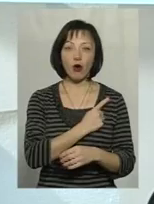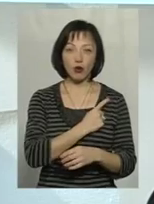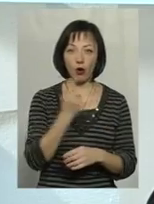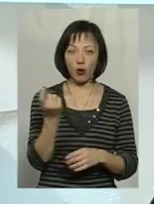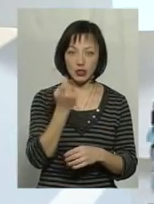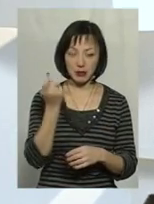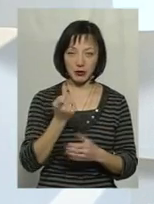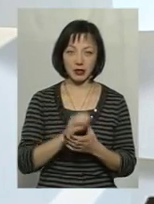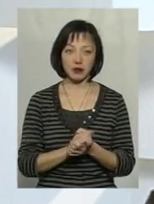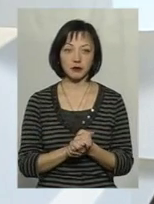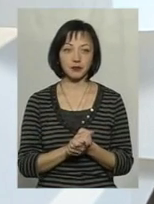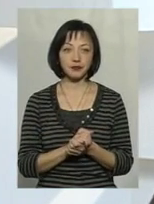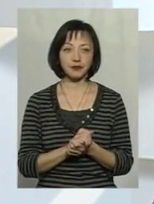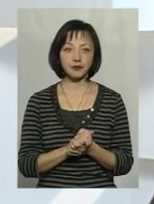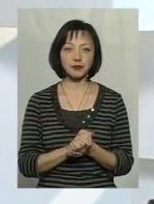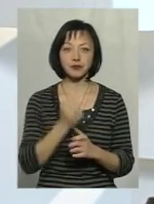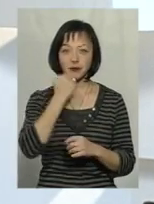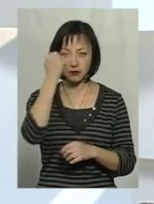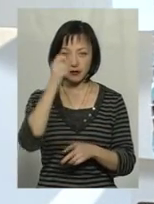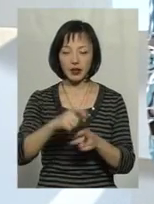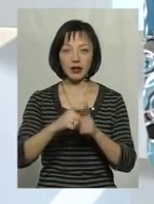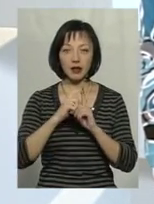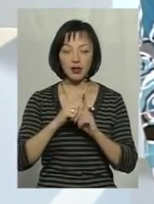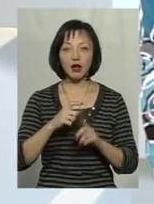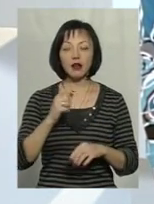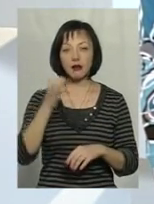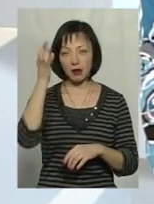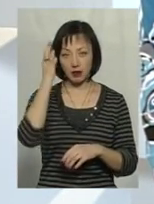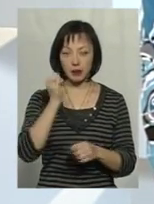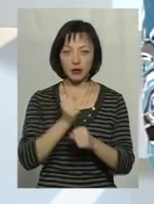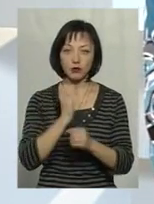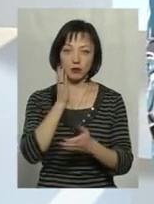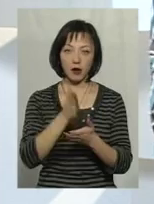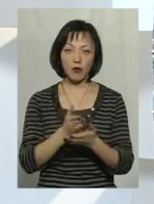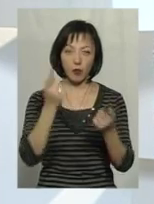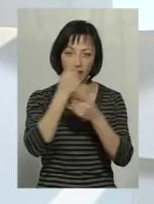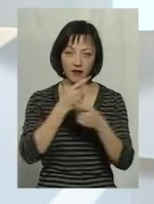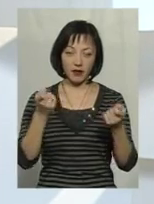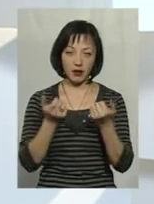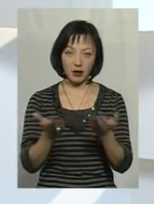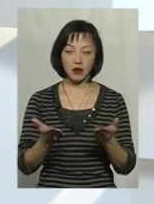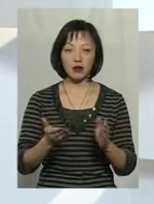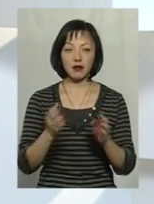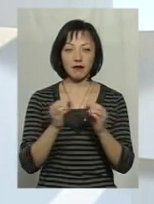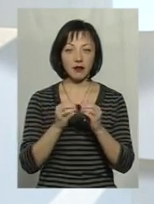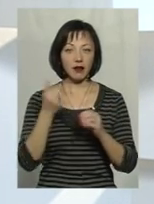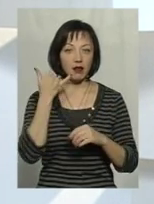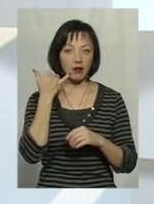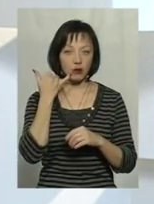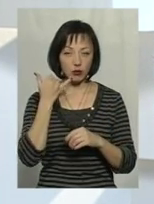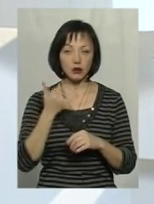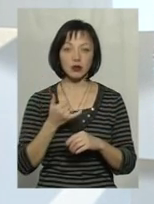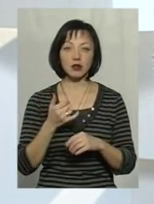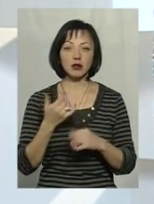фермерів. Дякую вам за відповідь. Нагадаю, глядачам, що ми працюємо для вас в прямому ефірі 61-90